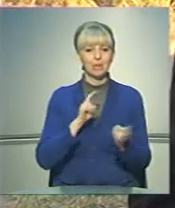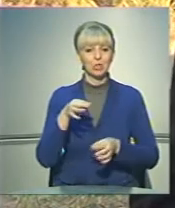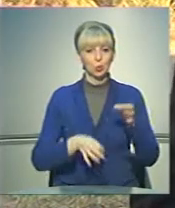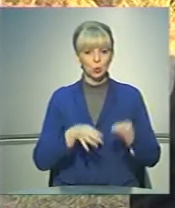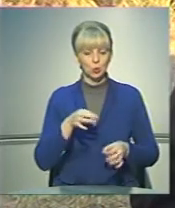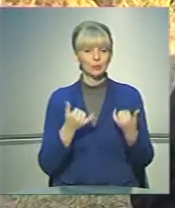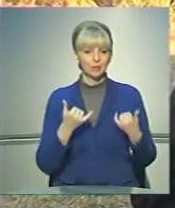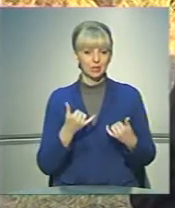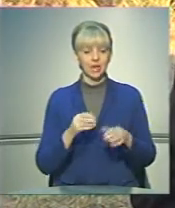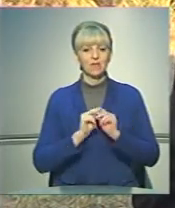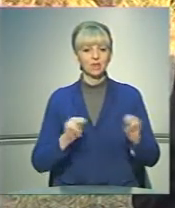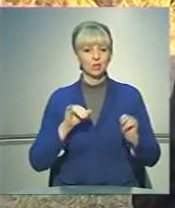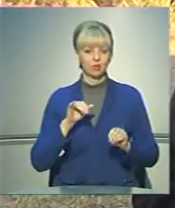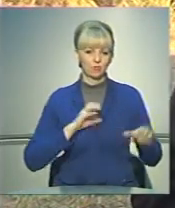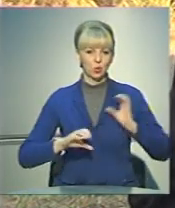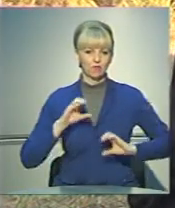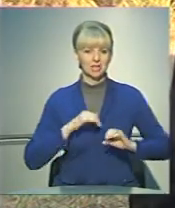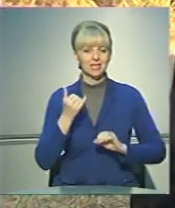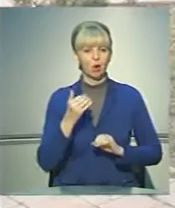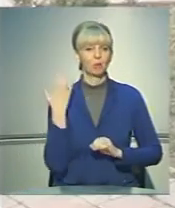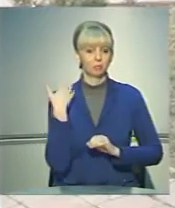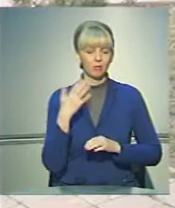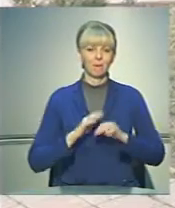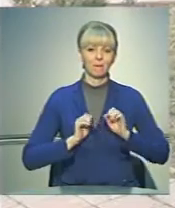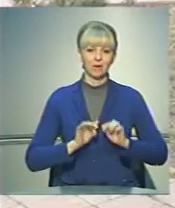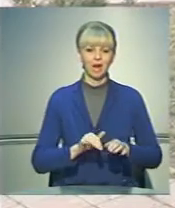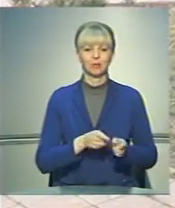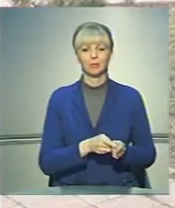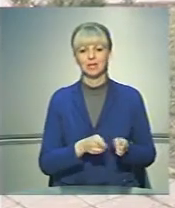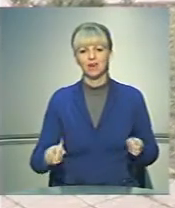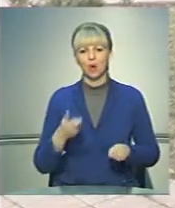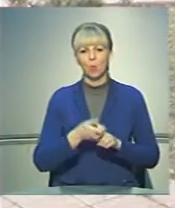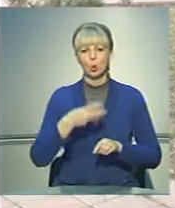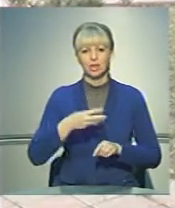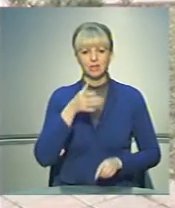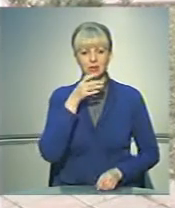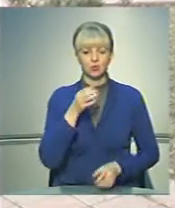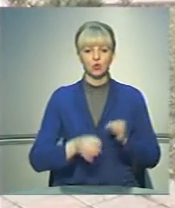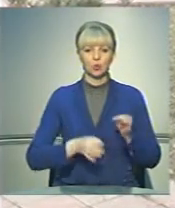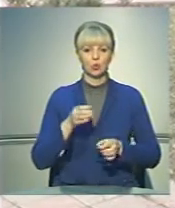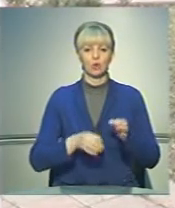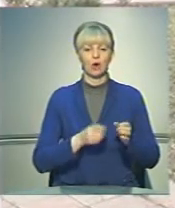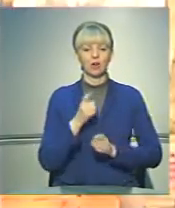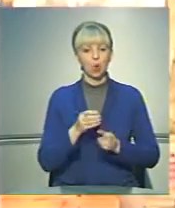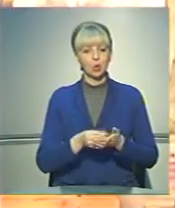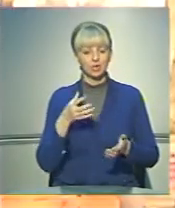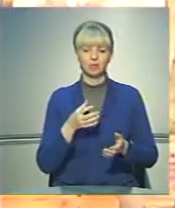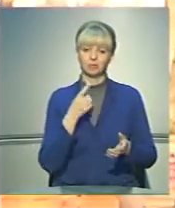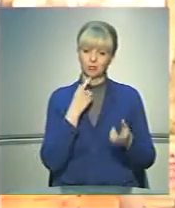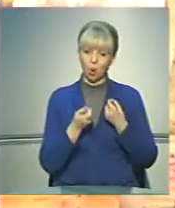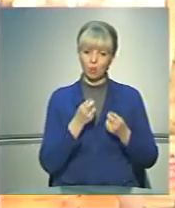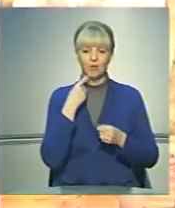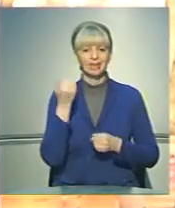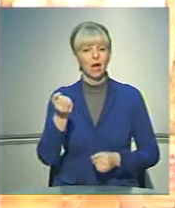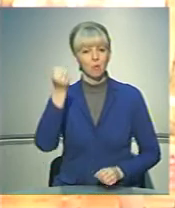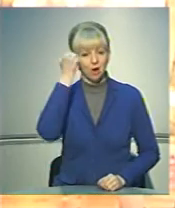суду. Нині викладач університету. За його плечима практика тривалістю понад 30 років. Судову реформу він оцінює обережно. Каже,